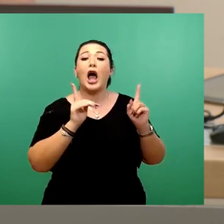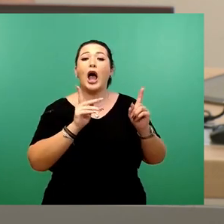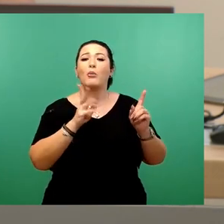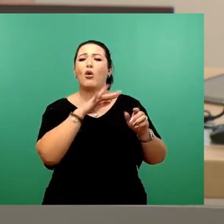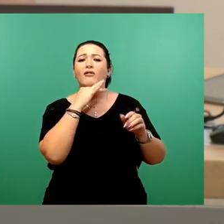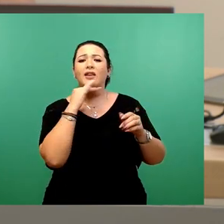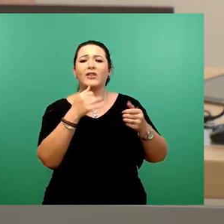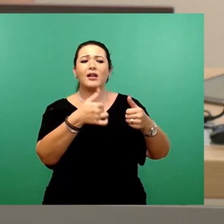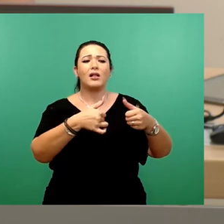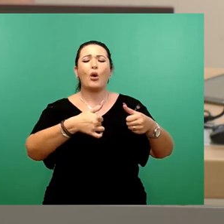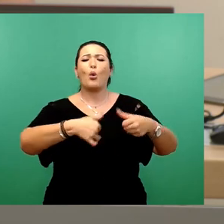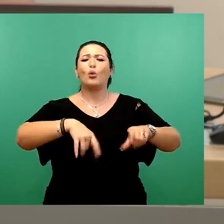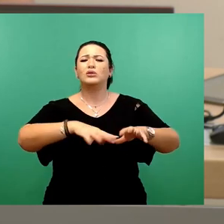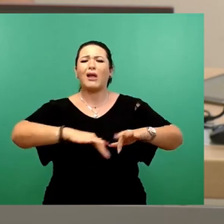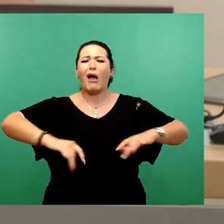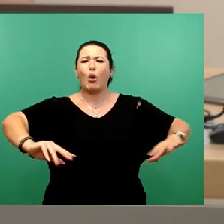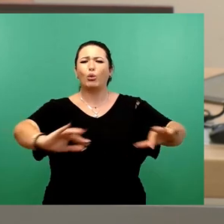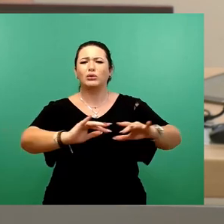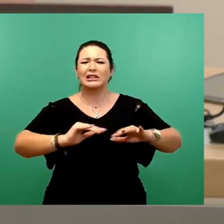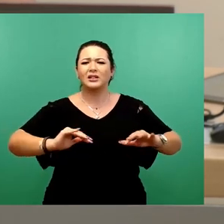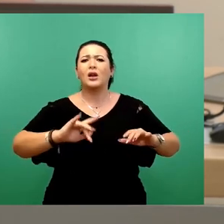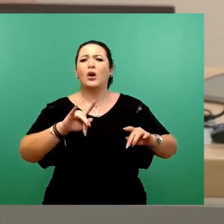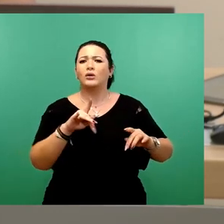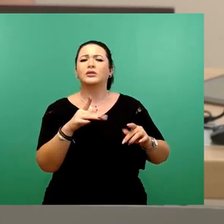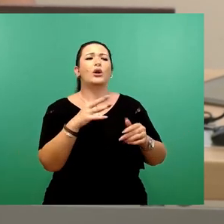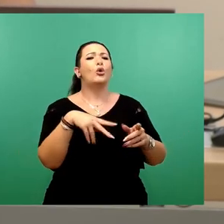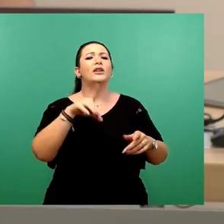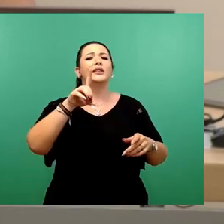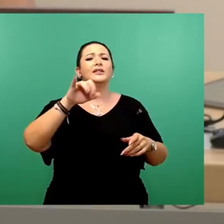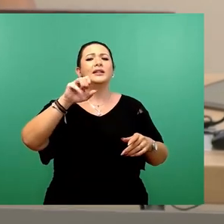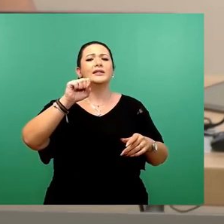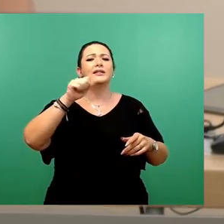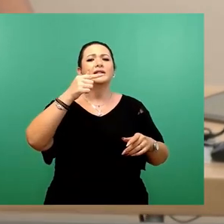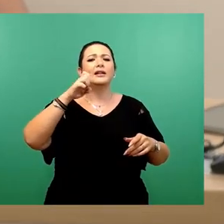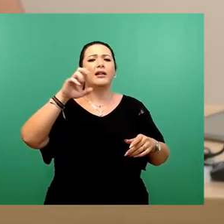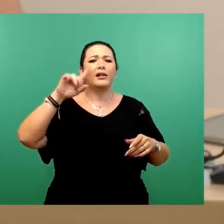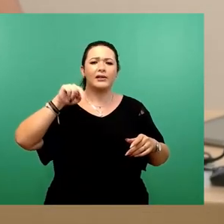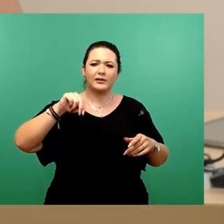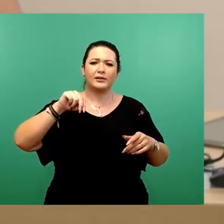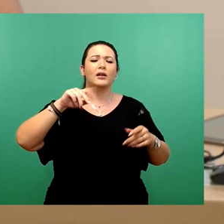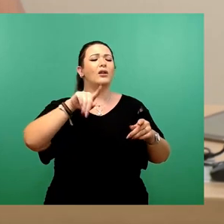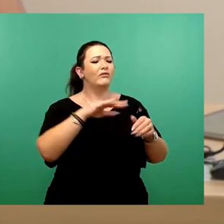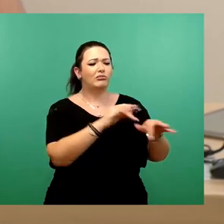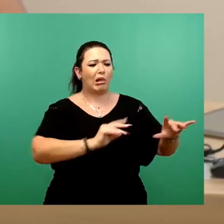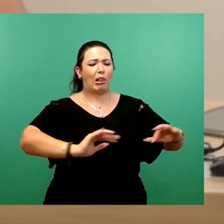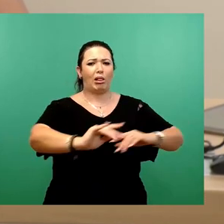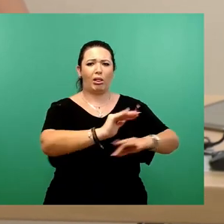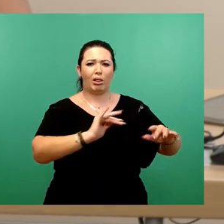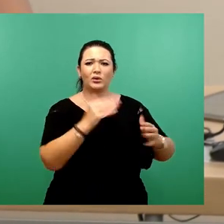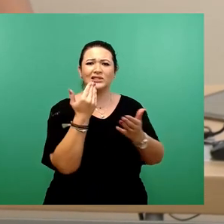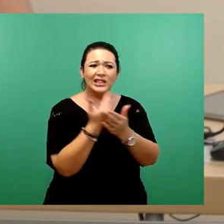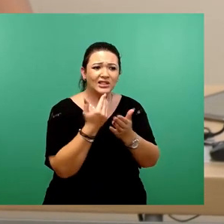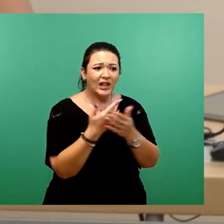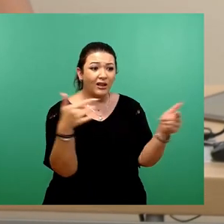nachhaltig wachselnden Disteln erfolgt ist, das haben Sie sicher auch gesehen, die zum Schluss die Pflege unlösbar